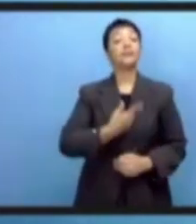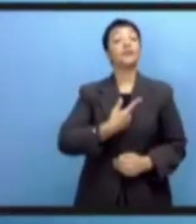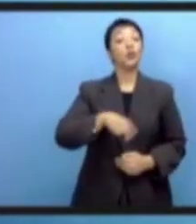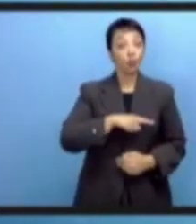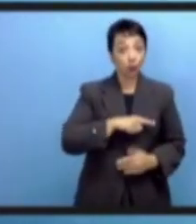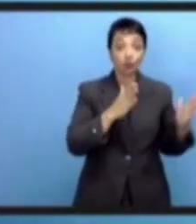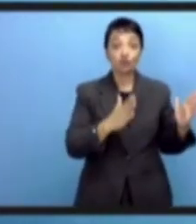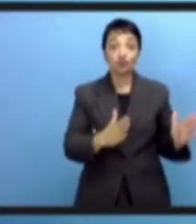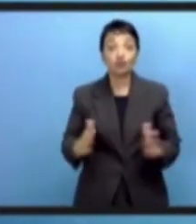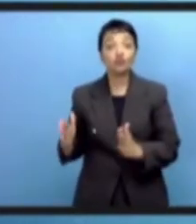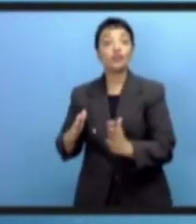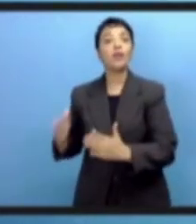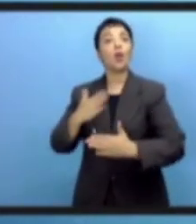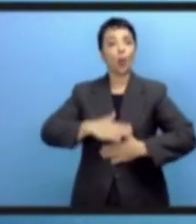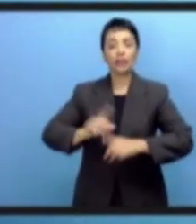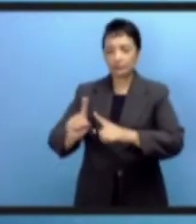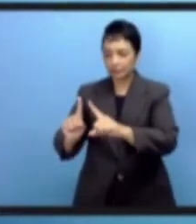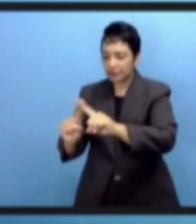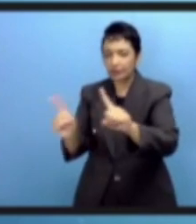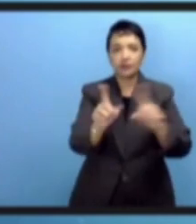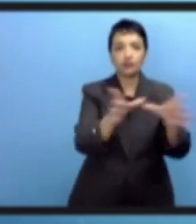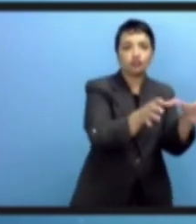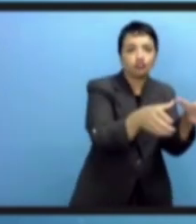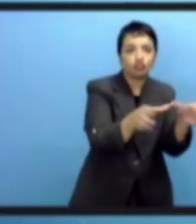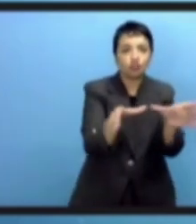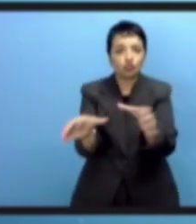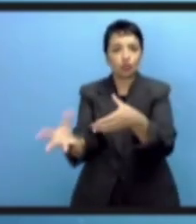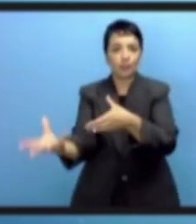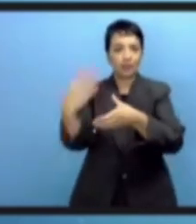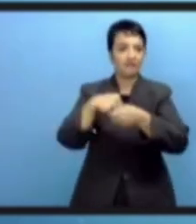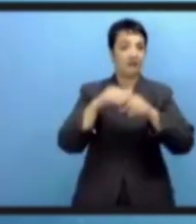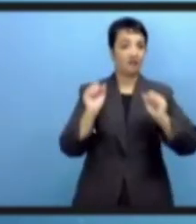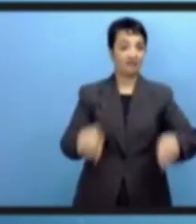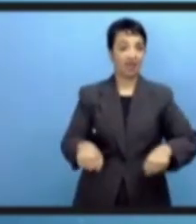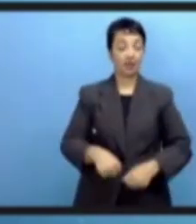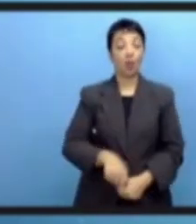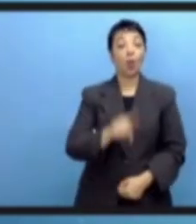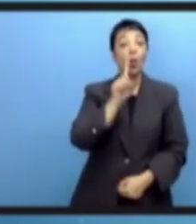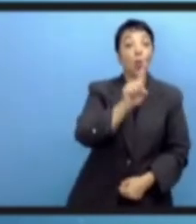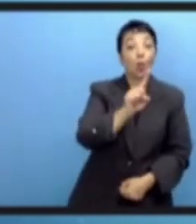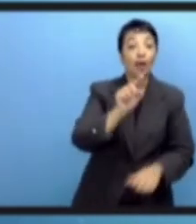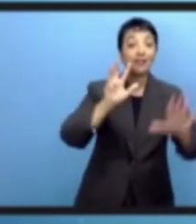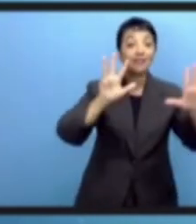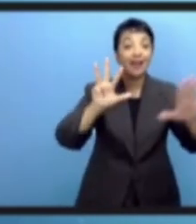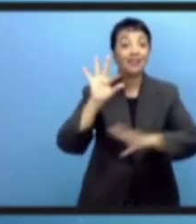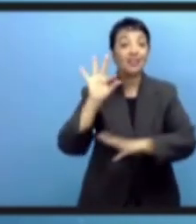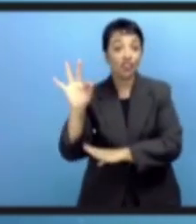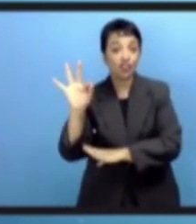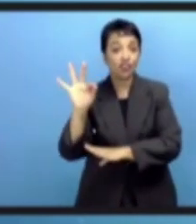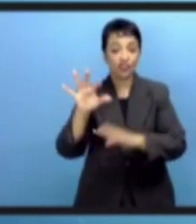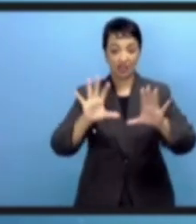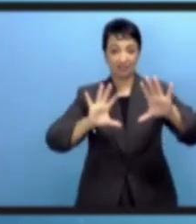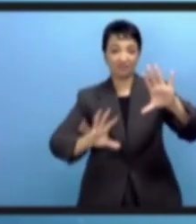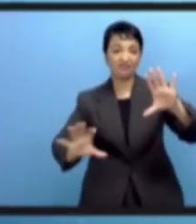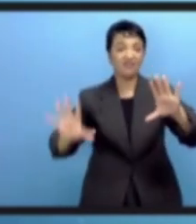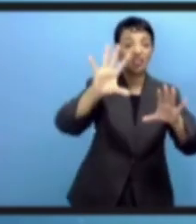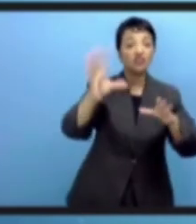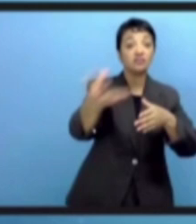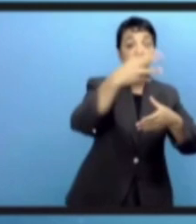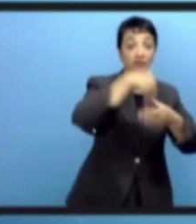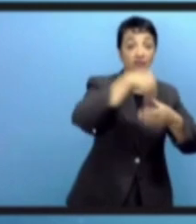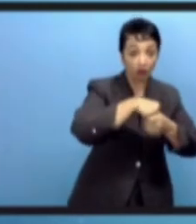общественной опасностью. То есть здесь мы хотим защищать свободу своего выражения. Мы готовимся к этой